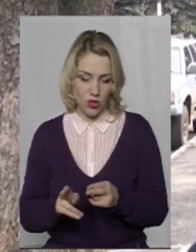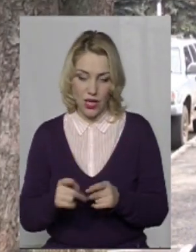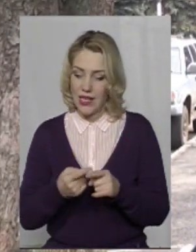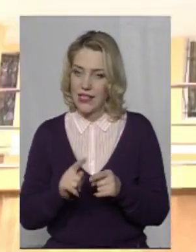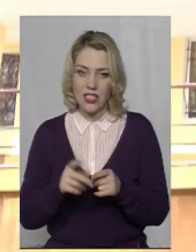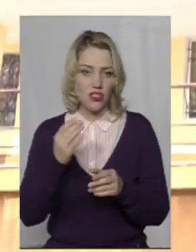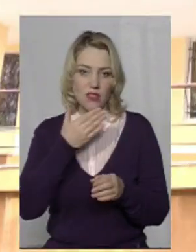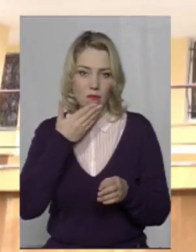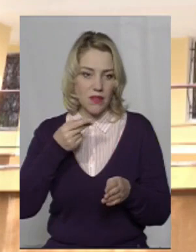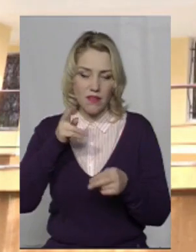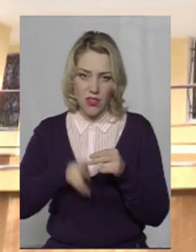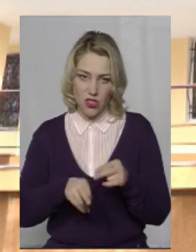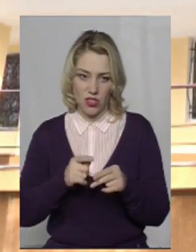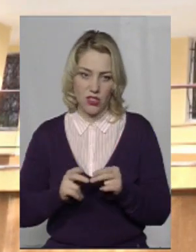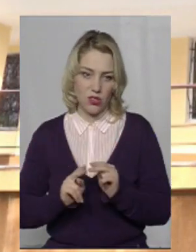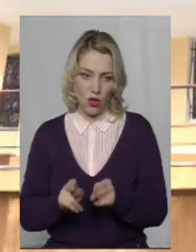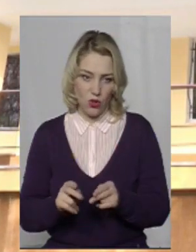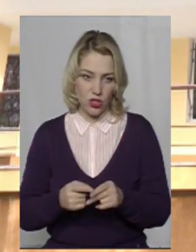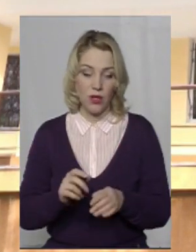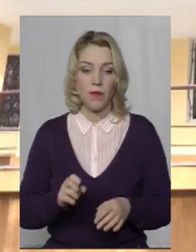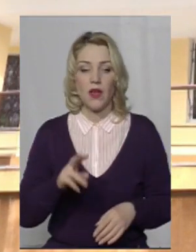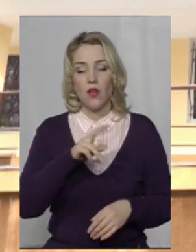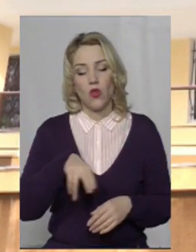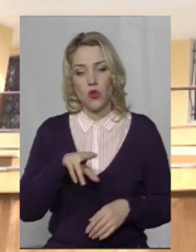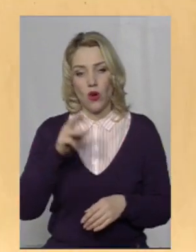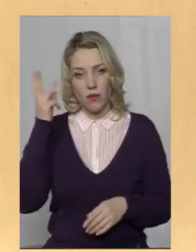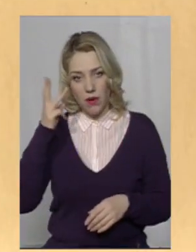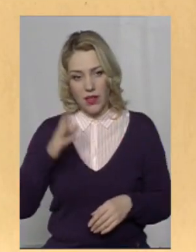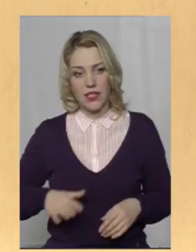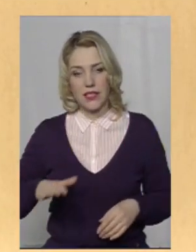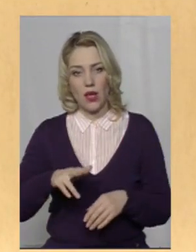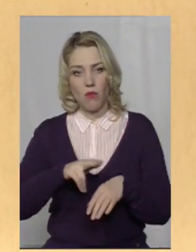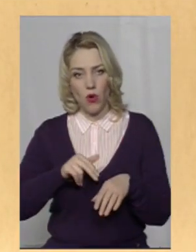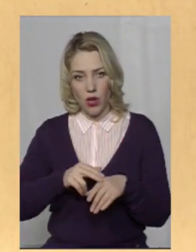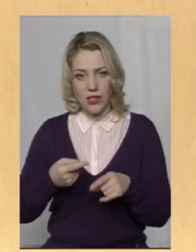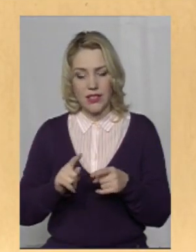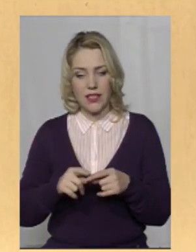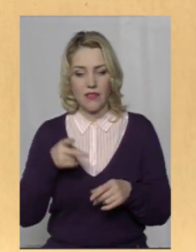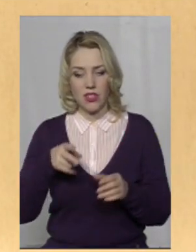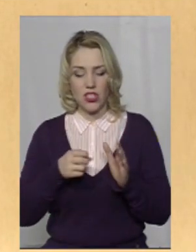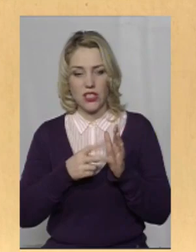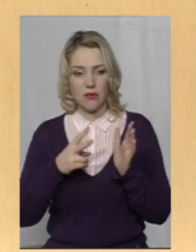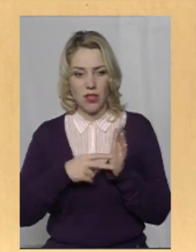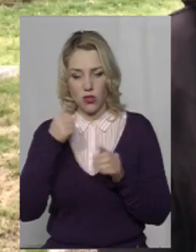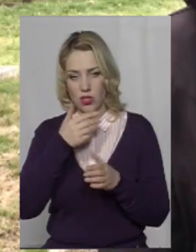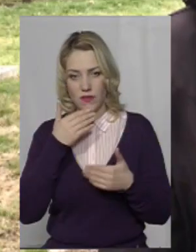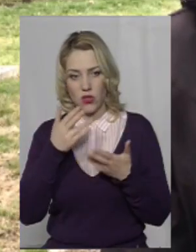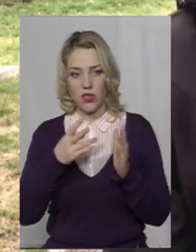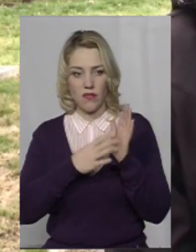злочин не завершено. До Хмельницького відділу поліції та його територіальних підрозділів у 2018 році звернувся